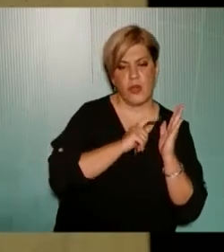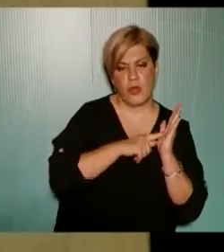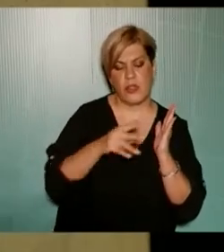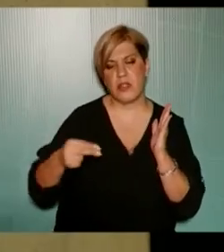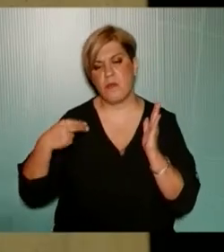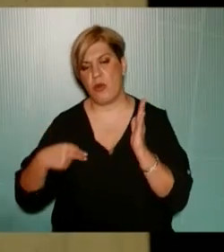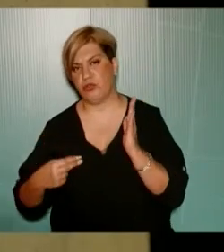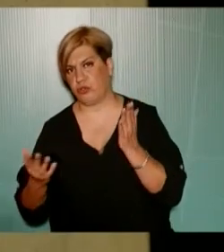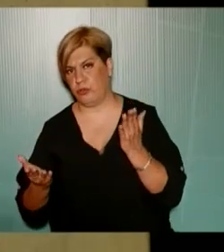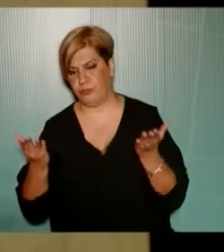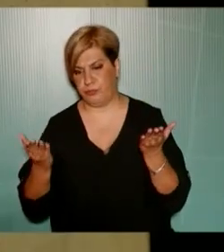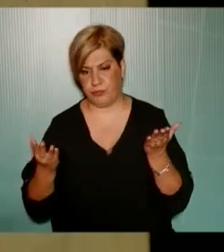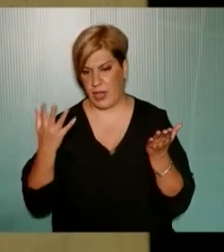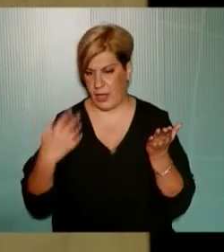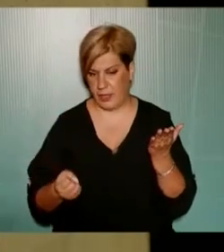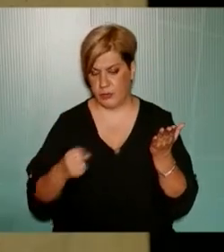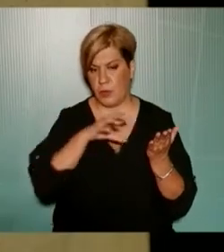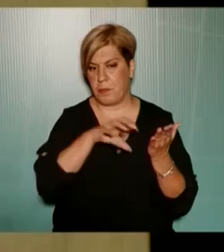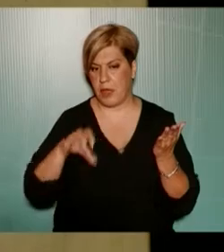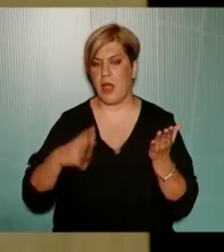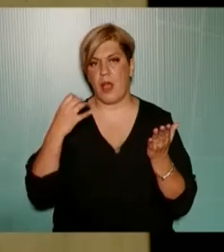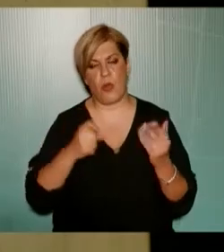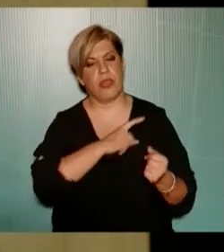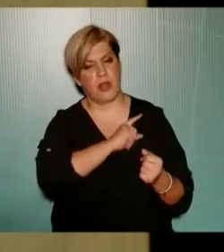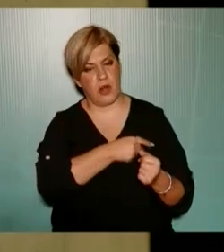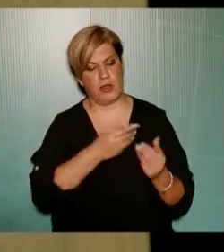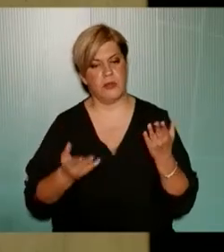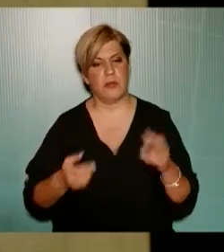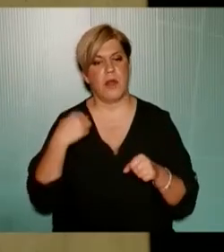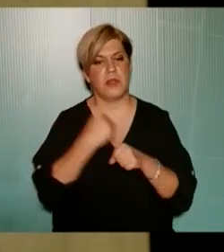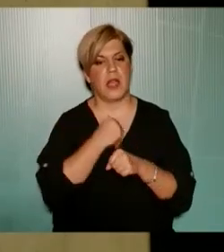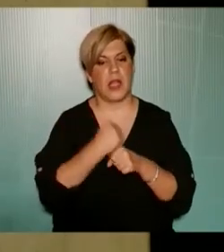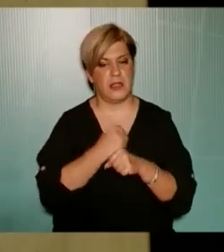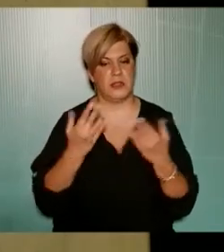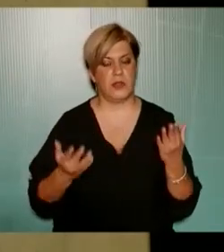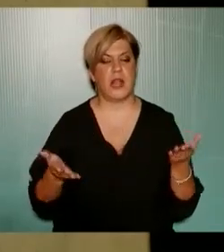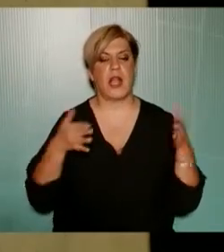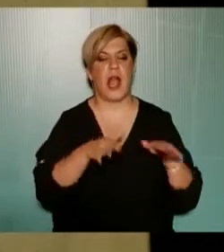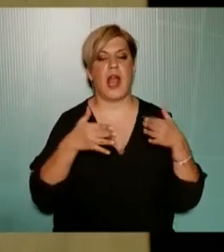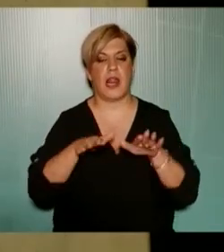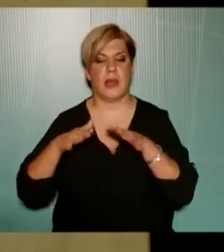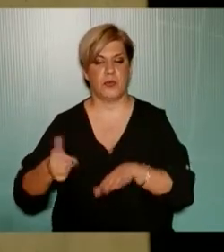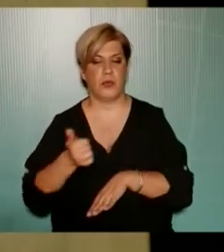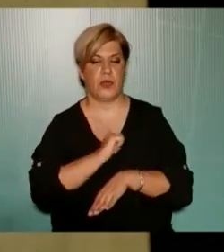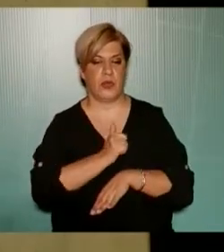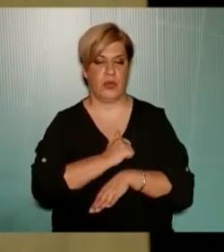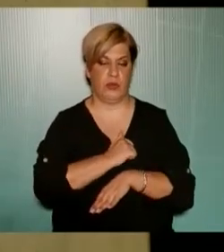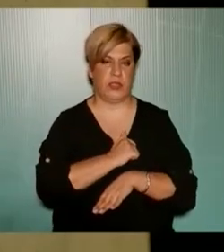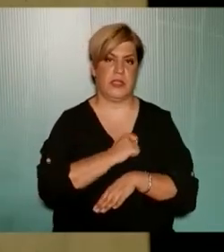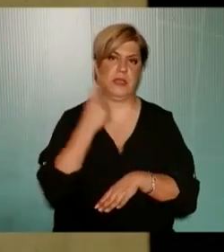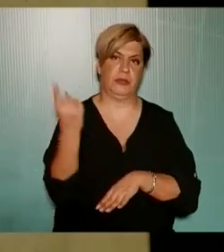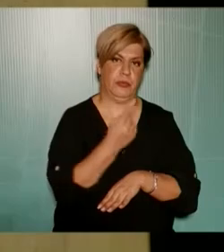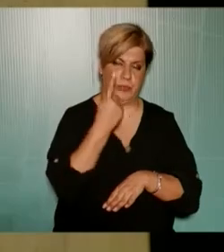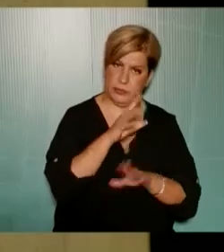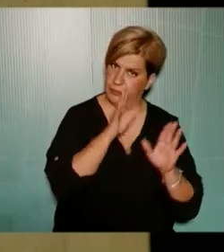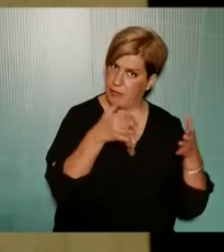έχει σε δημόσιο και επειδή έχω τη δυνατότητα μέσα από την εργασία μου να καλύπτω πράγματα ιδιωτικής φύσεως